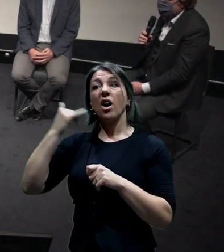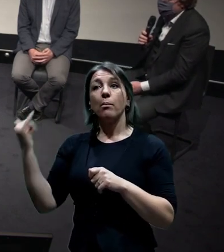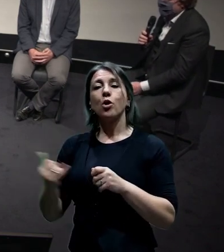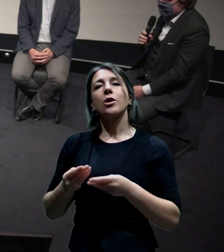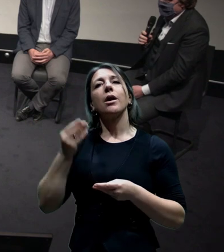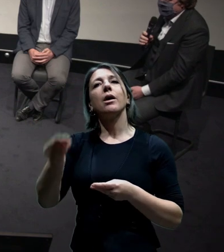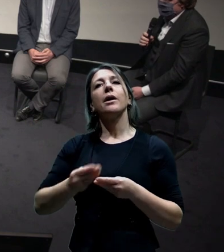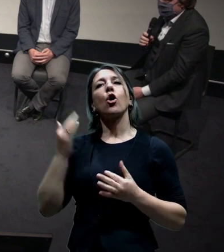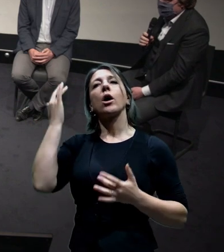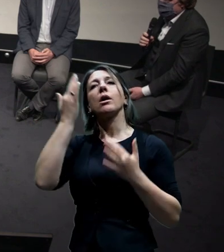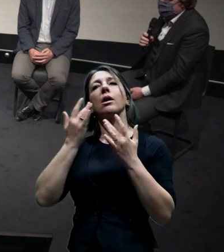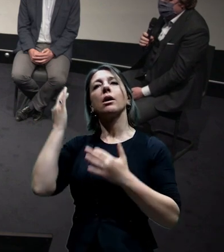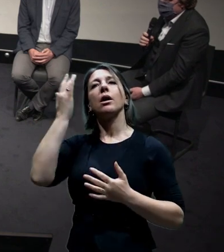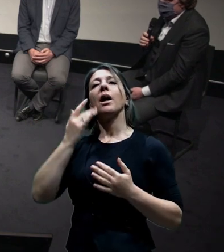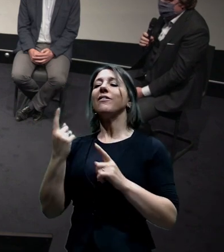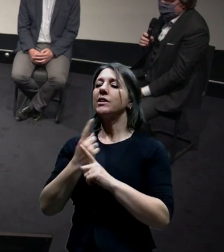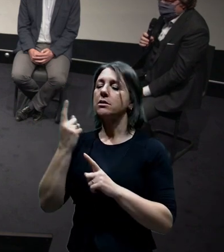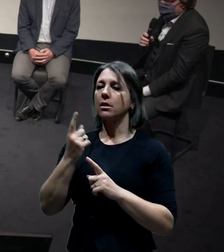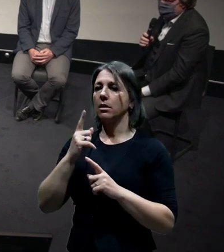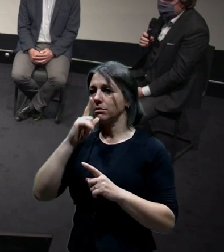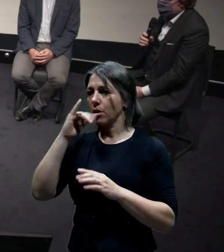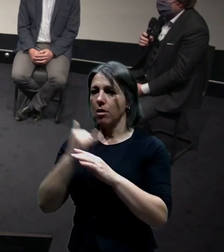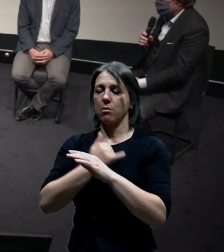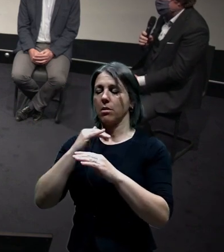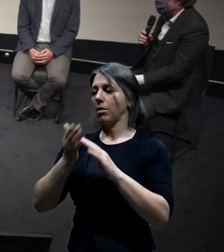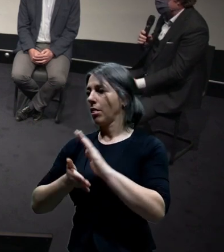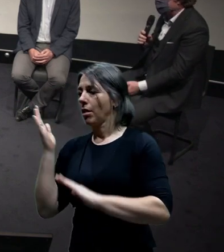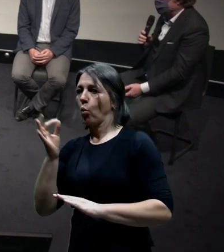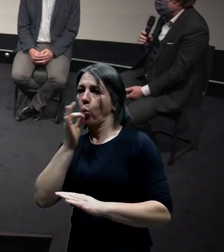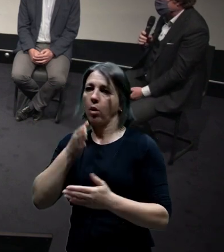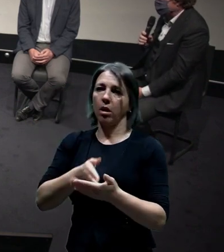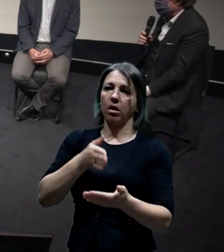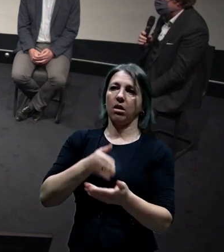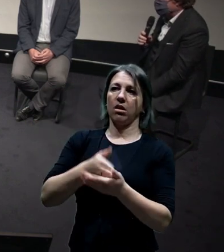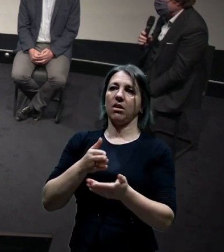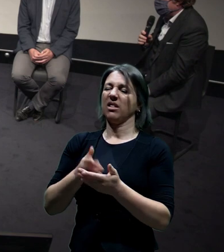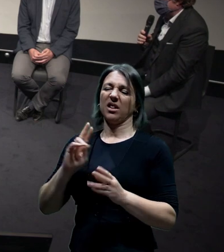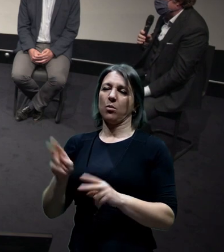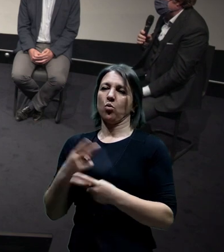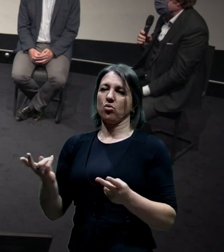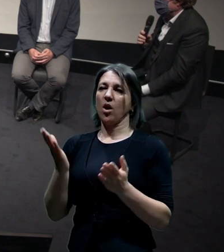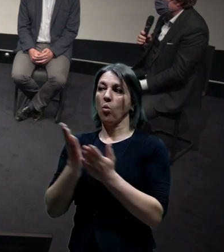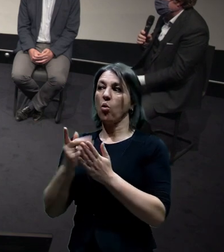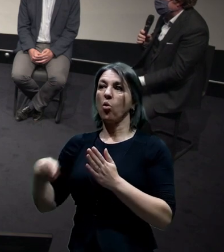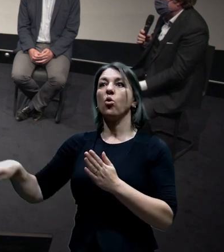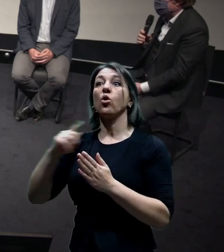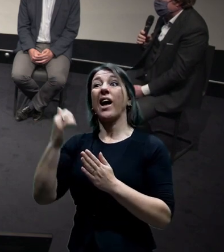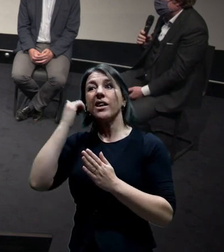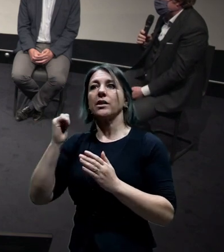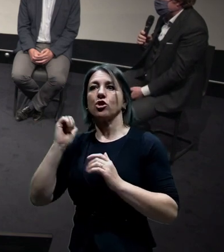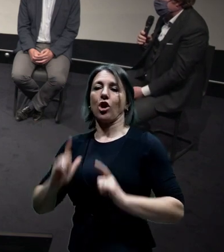sny, který vůbec k ničemu nevedou a naopak můžou zavíst jako obrovské množství lidí do nesnází, protože jim